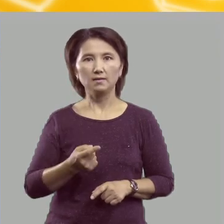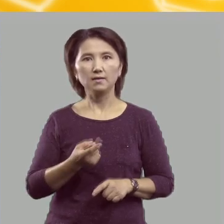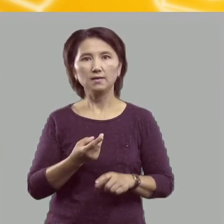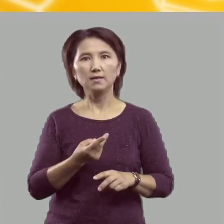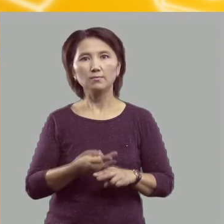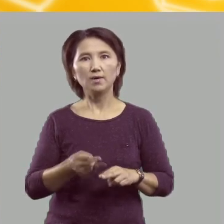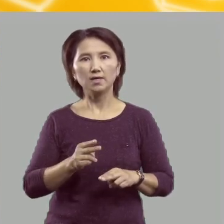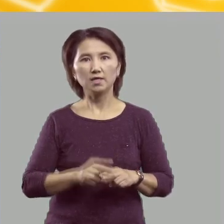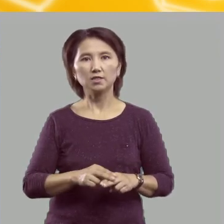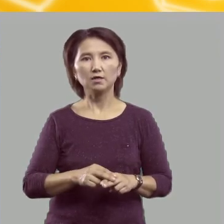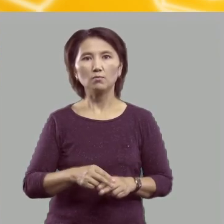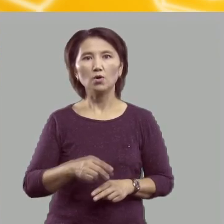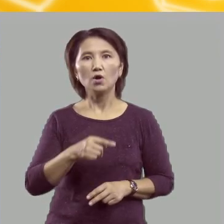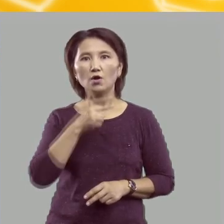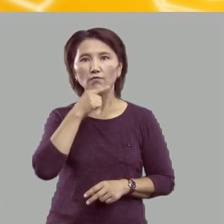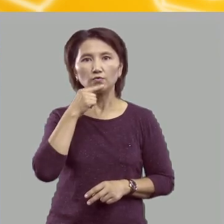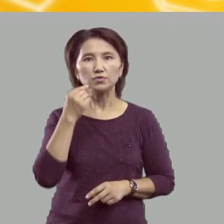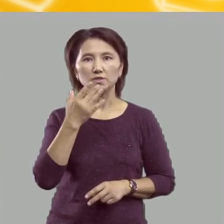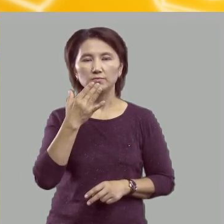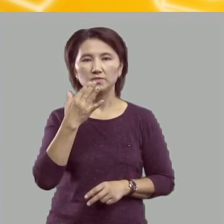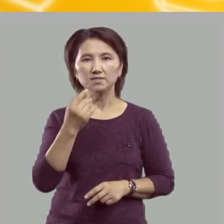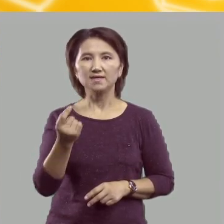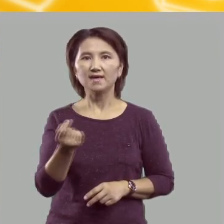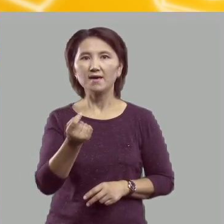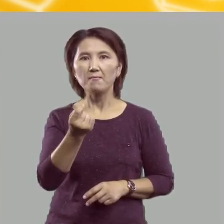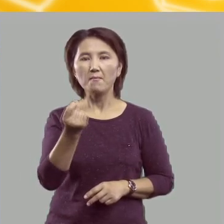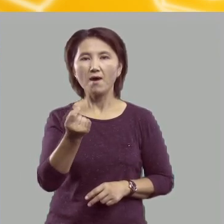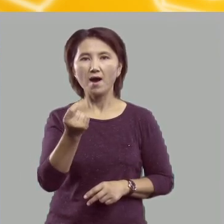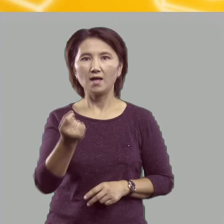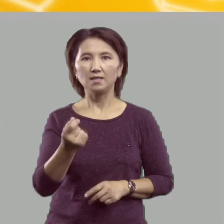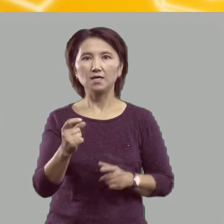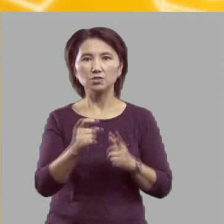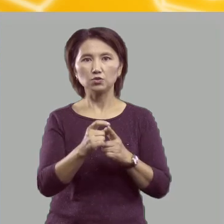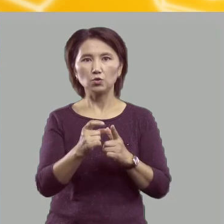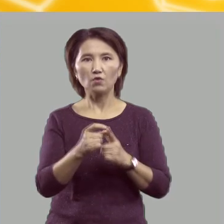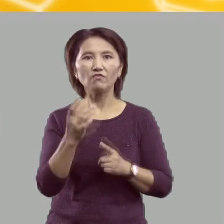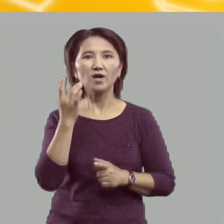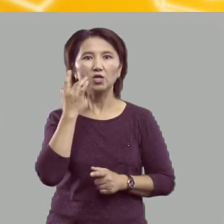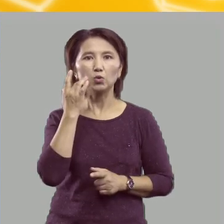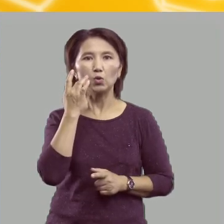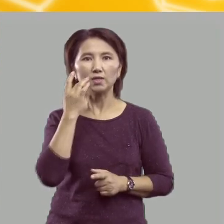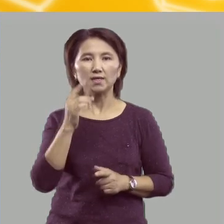слов, которые начинаются с этой буквы.